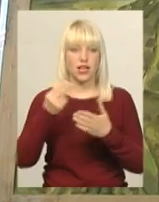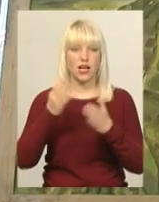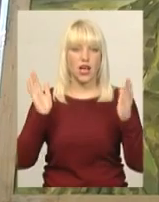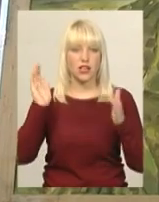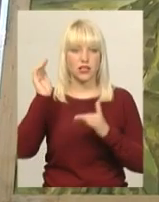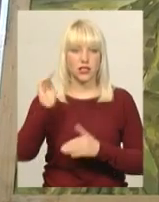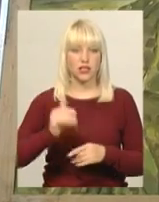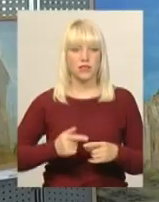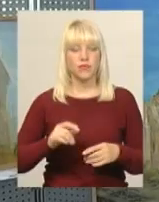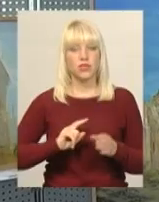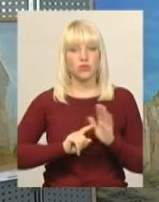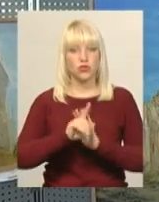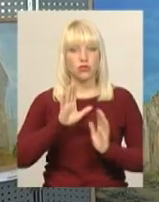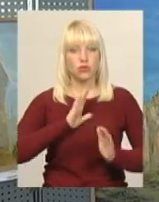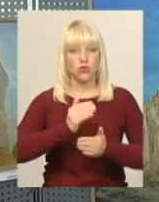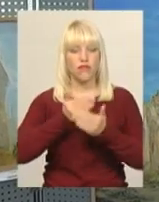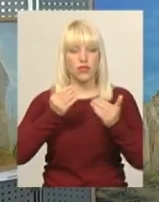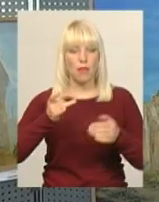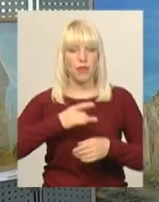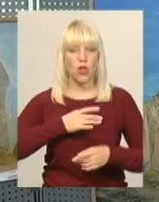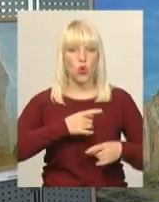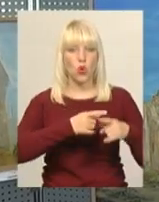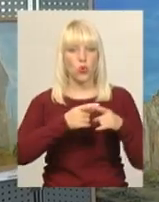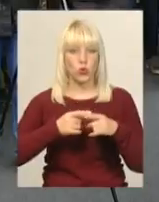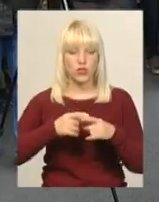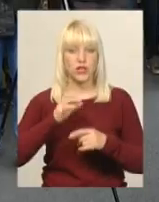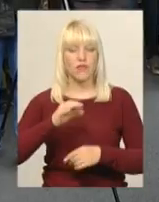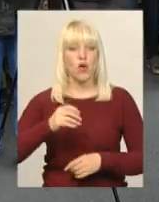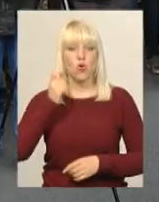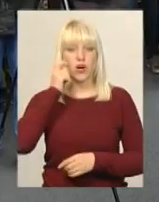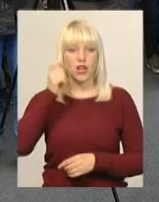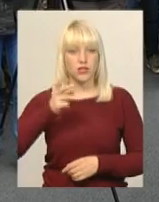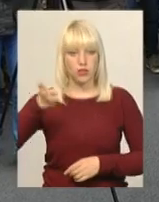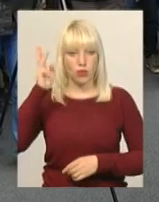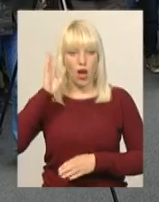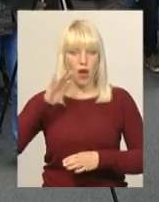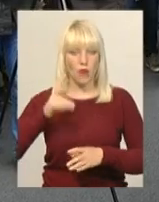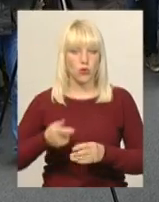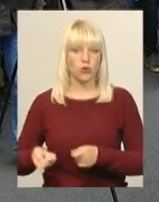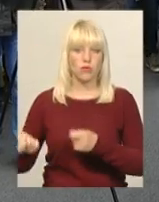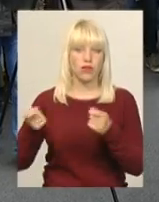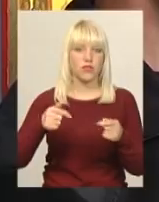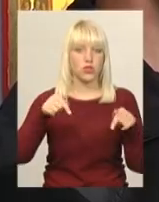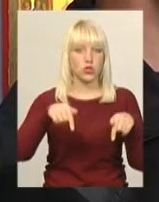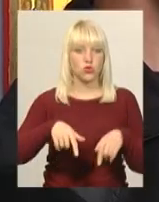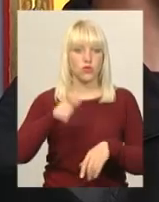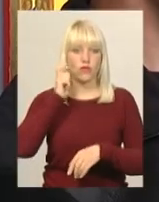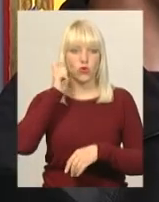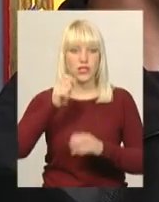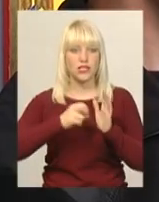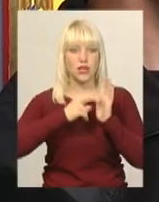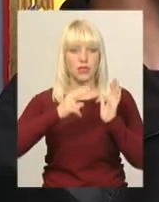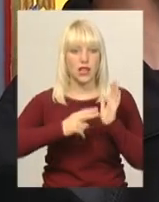організатори виставили у Білорусі в українському посольстві. Затим роботи перевезли у нашу країну. Хмельницький став 18-тим містом, де побачили